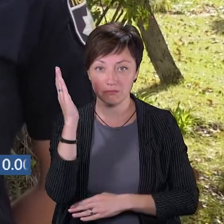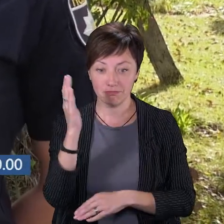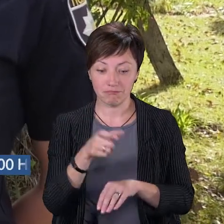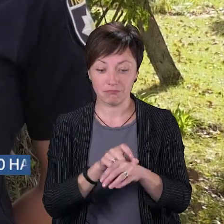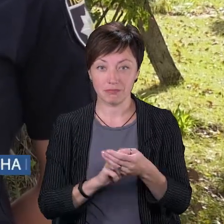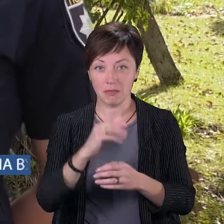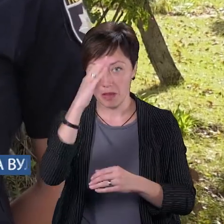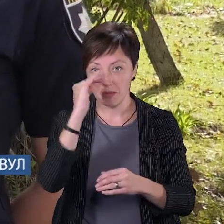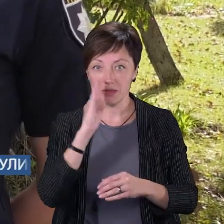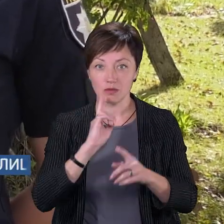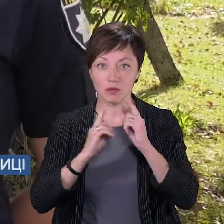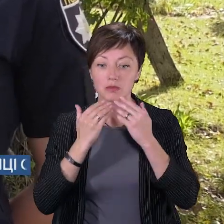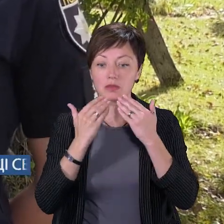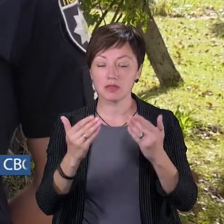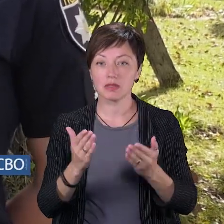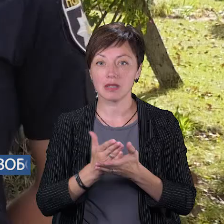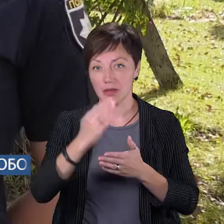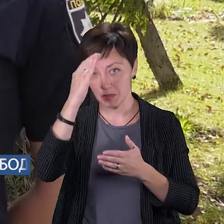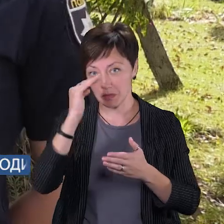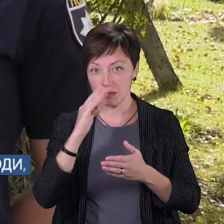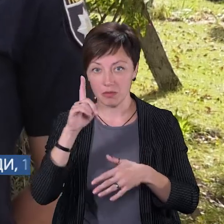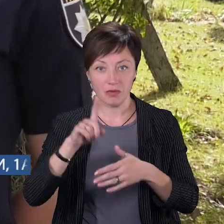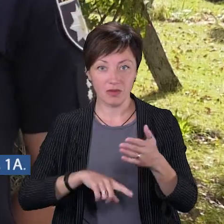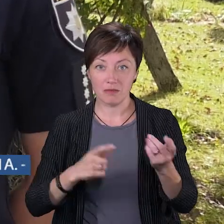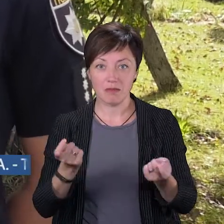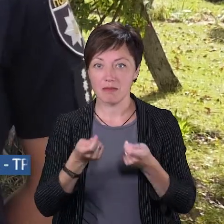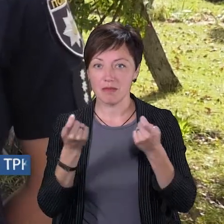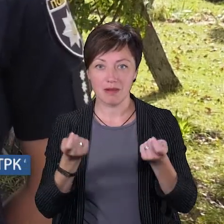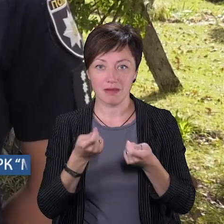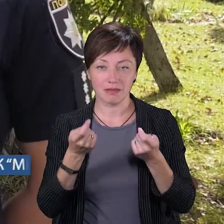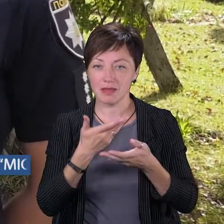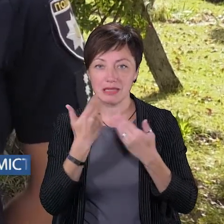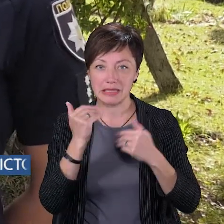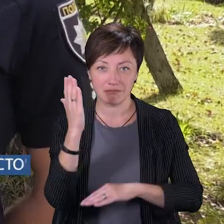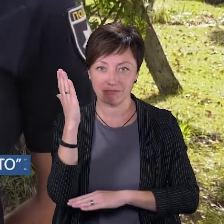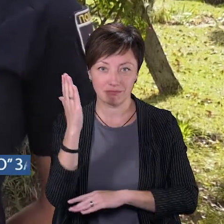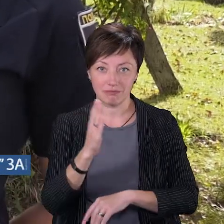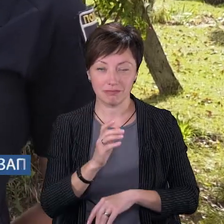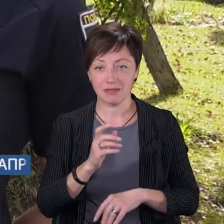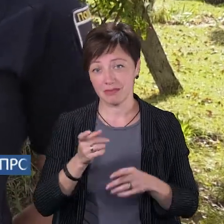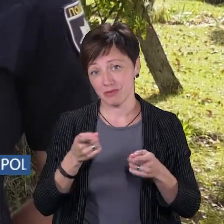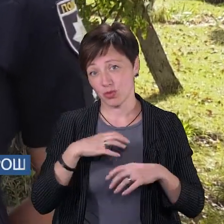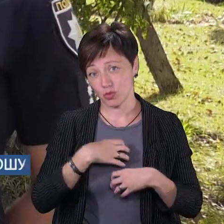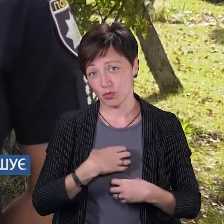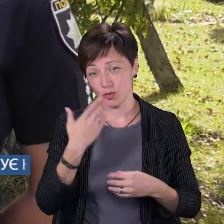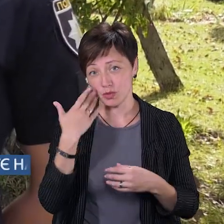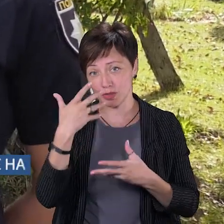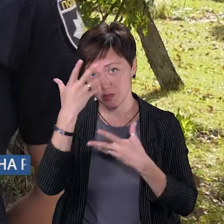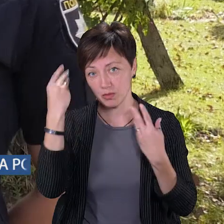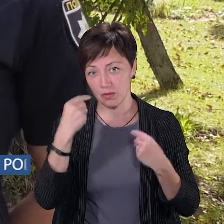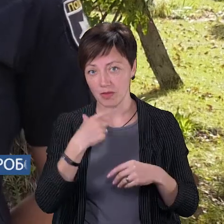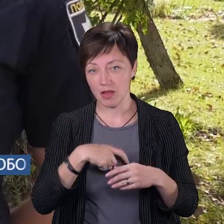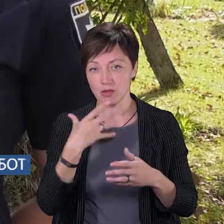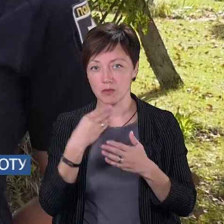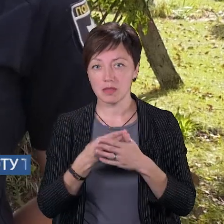Приходимо на батьківські збори, запитуємо, кого з батьків, повірте, жодна людина не підіймає руки. Це насправді сумно, коли ми забуваємо про